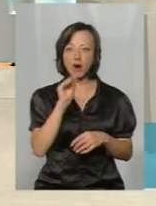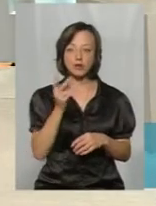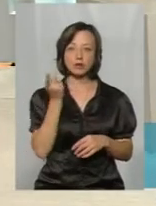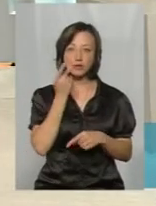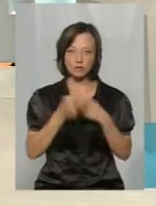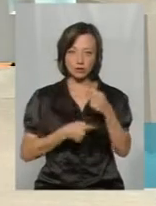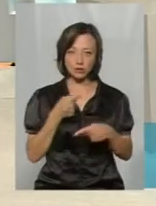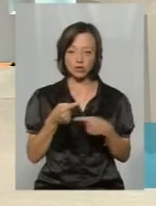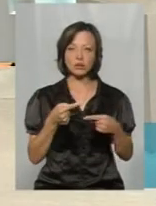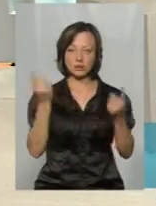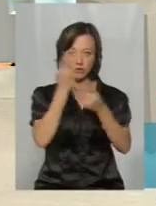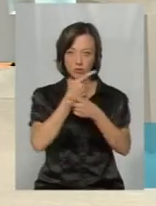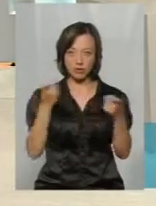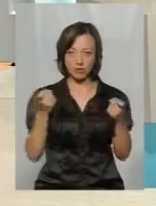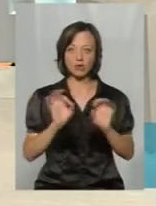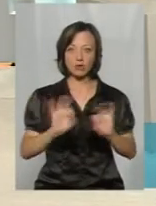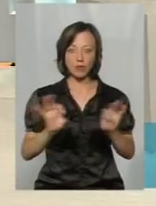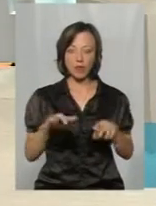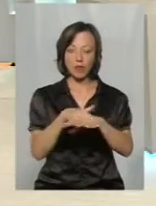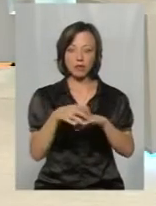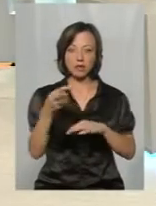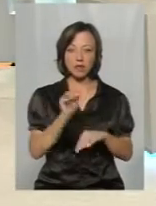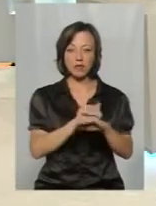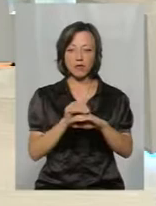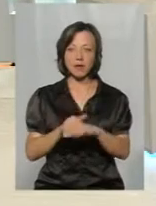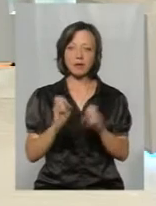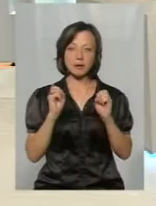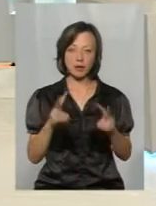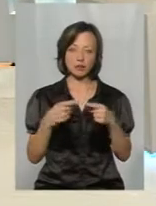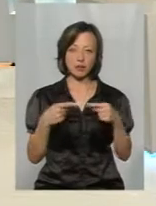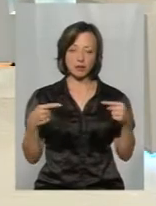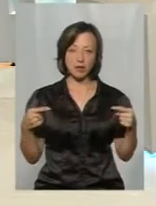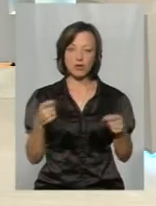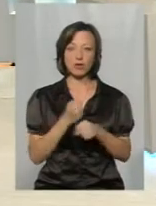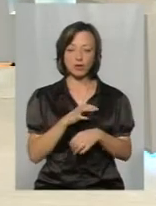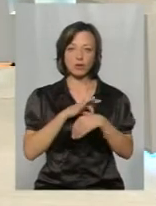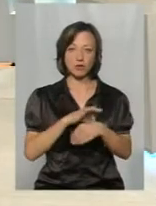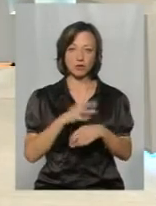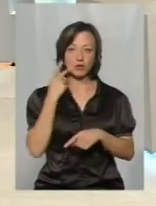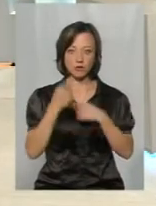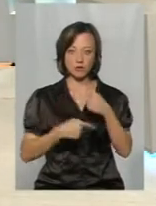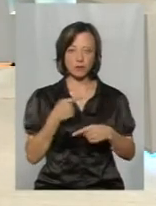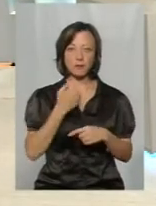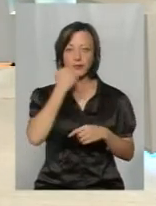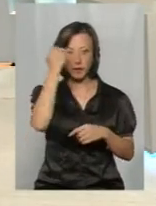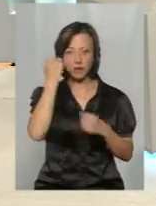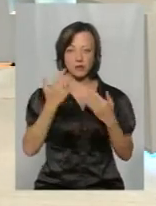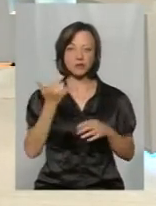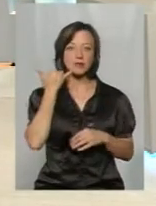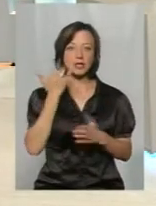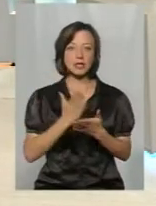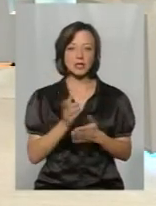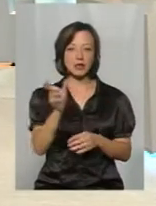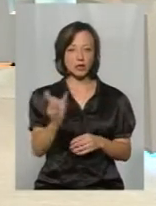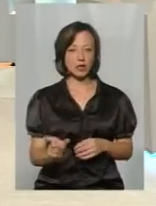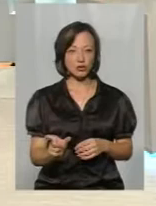йде інформування населення при виявленні вибухно-сіпечних предметів. Робота проводиться завжди. Дякую, пан Сергій. У нас на зв'язку